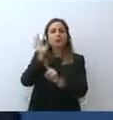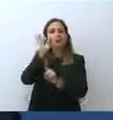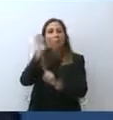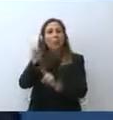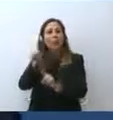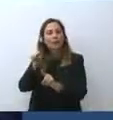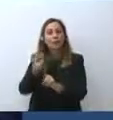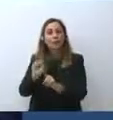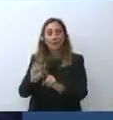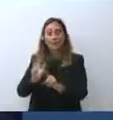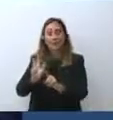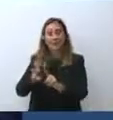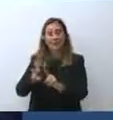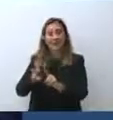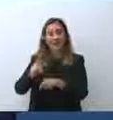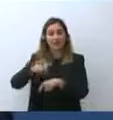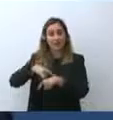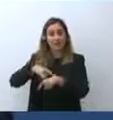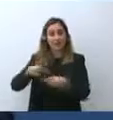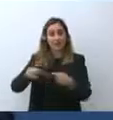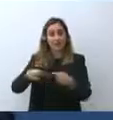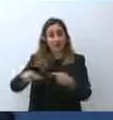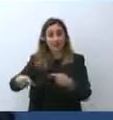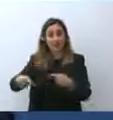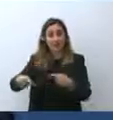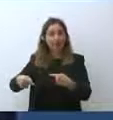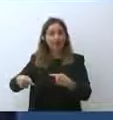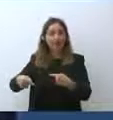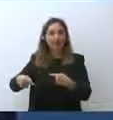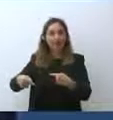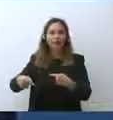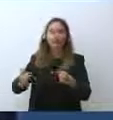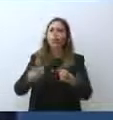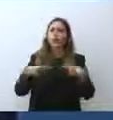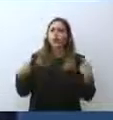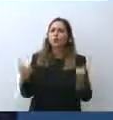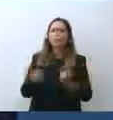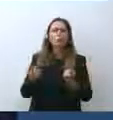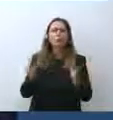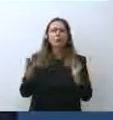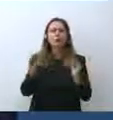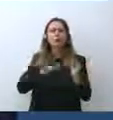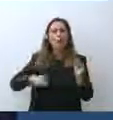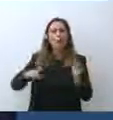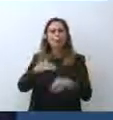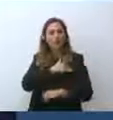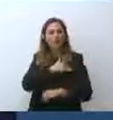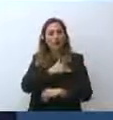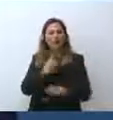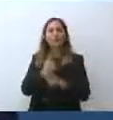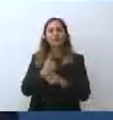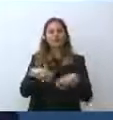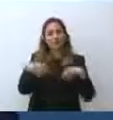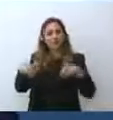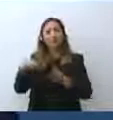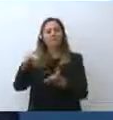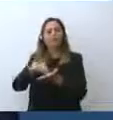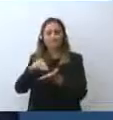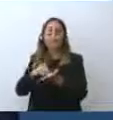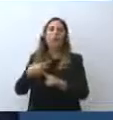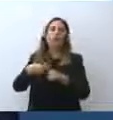dal 13 settembre tutti i nostri ragazzi in presenza e in piena sicurezza.